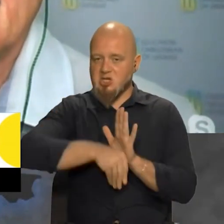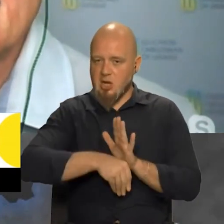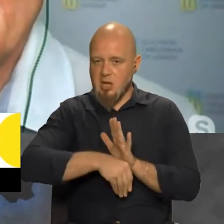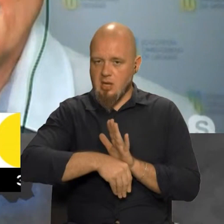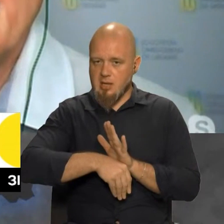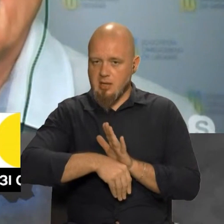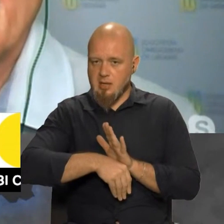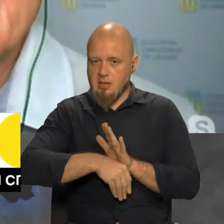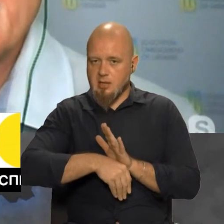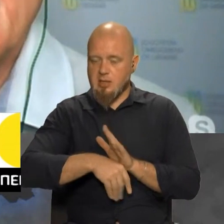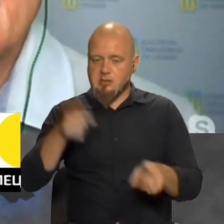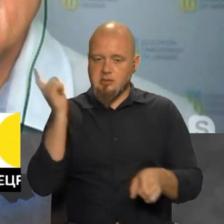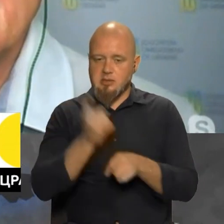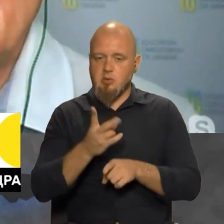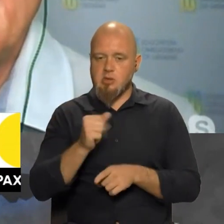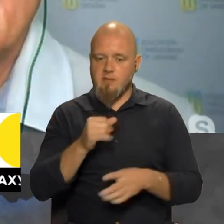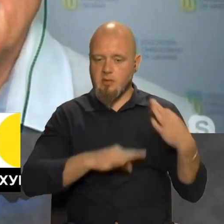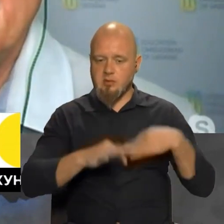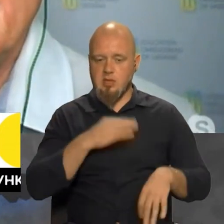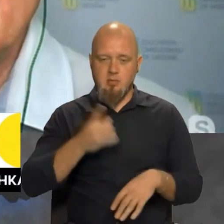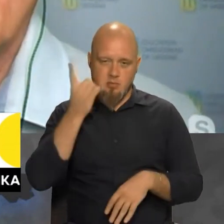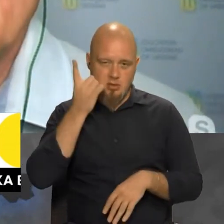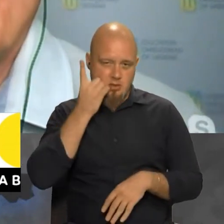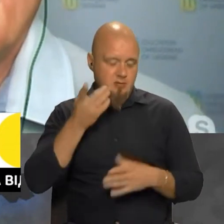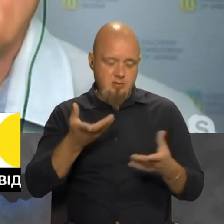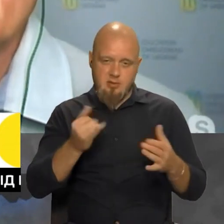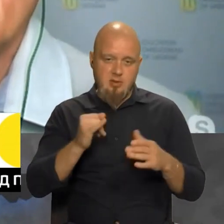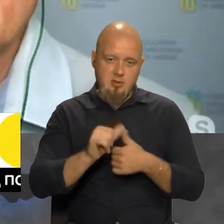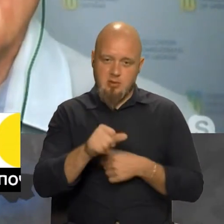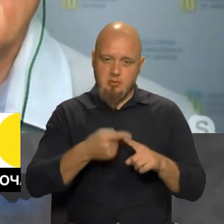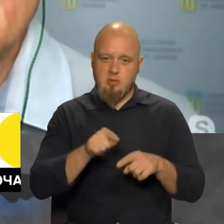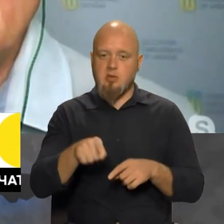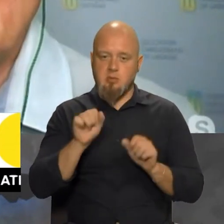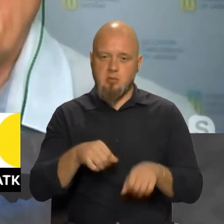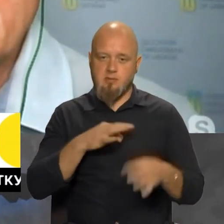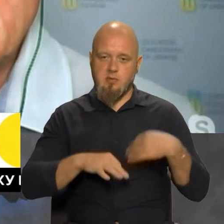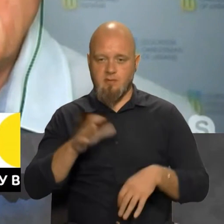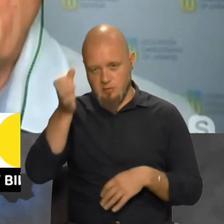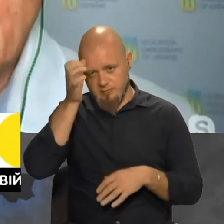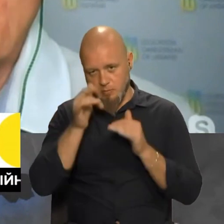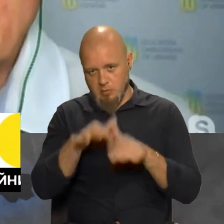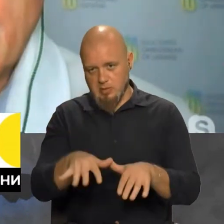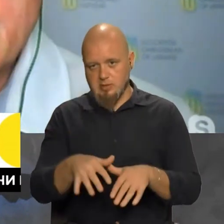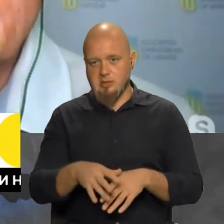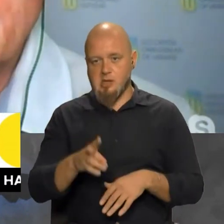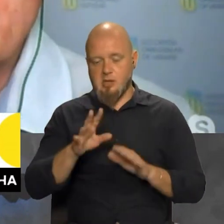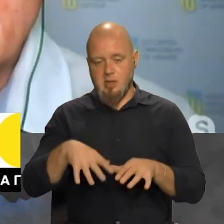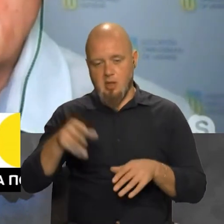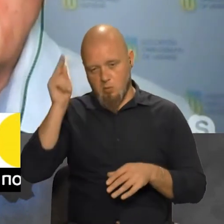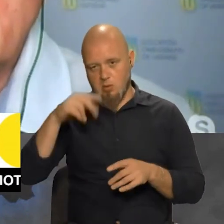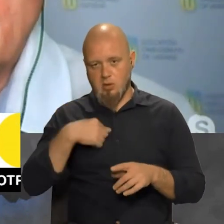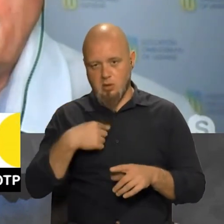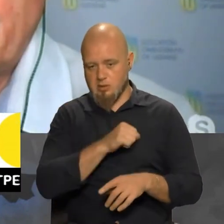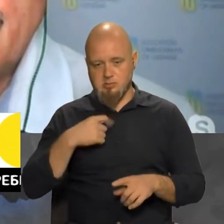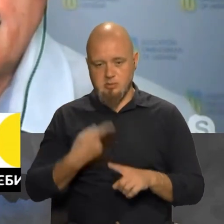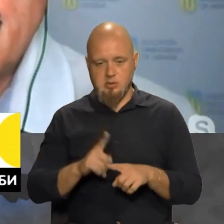заборони на використання мобільних телефонів. Ну і крім того, їх можна використовувати в освітньому процесі, на уроках. Я сам це